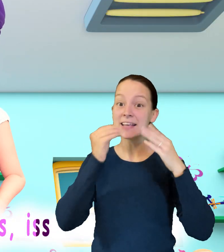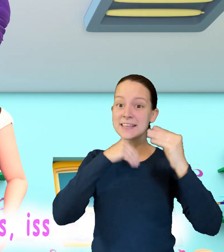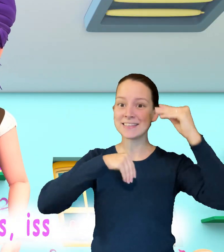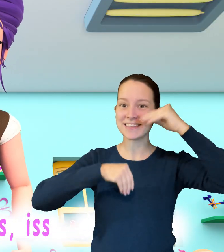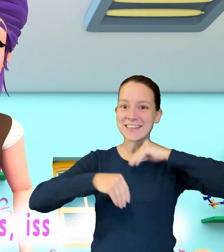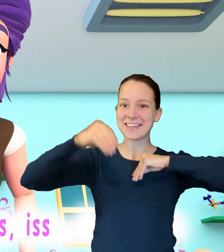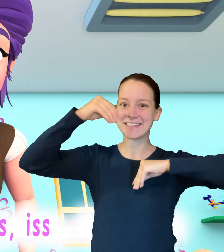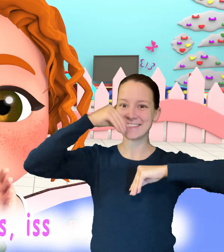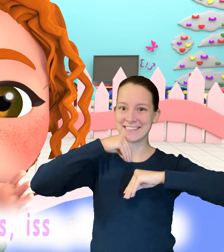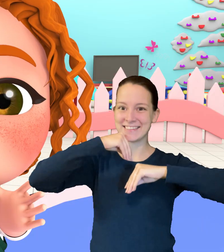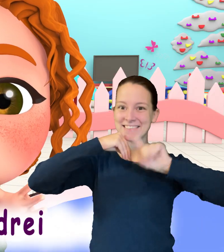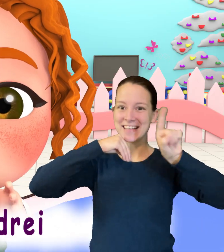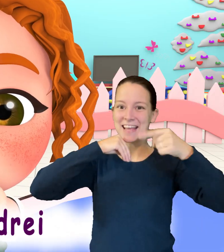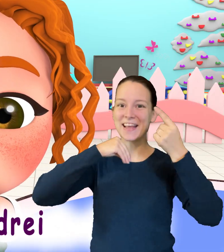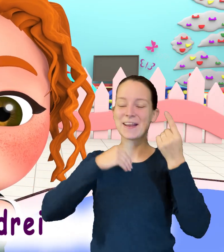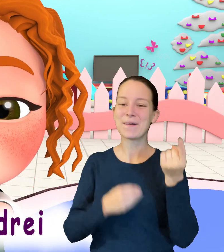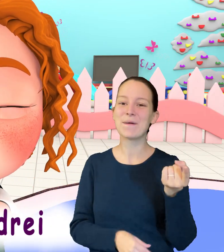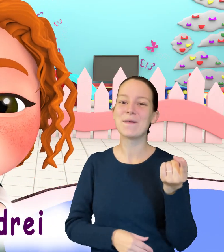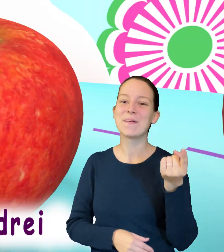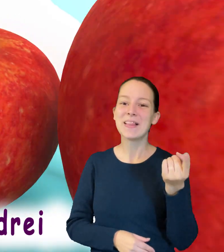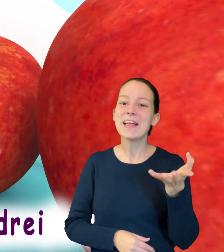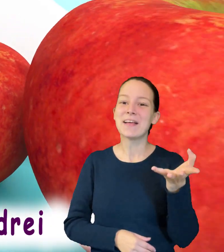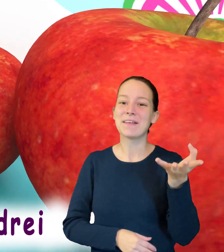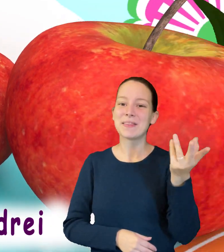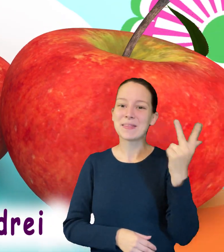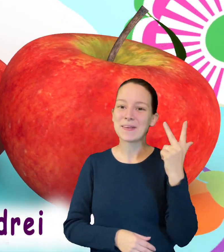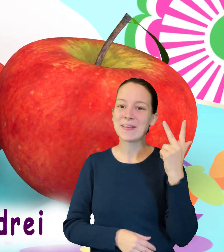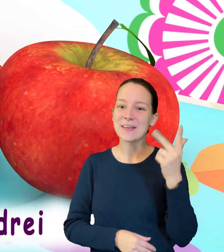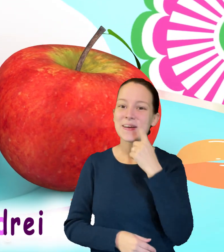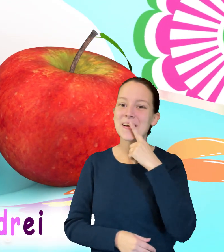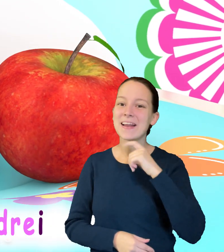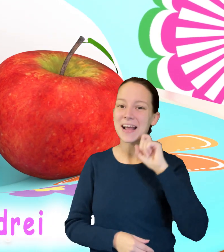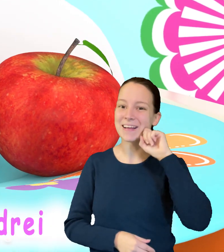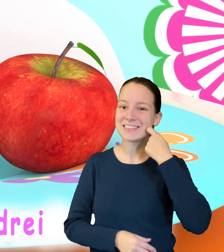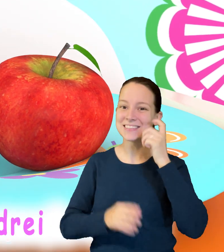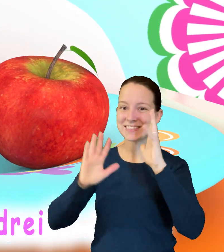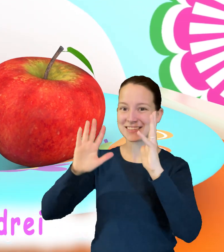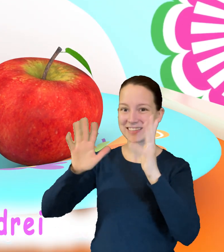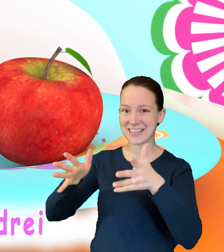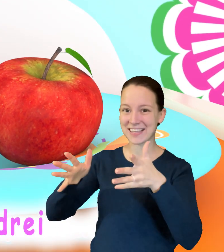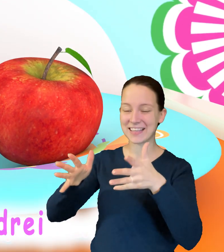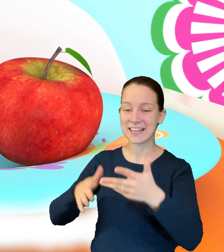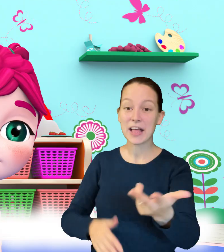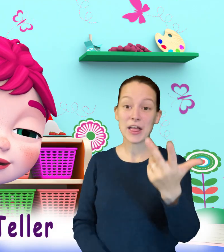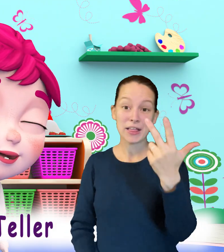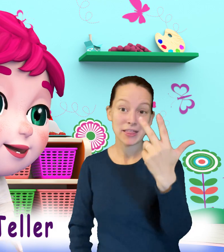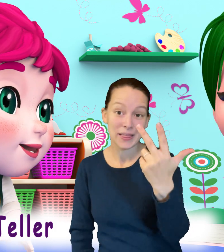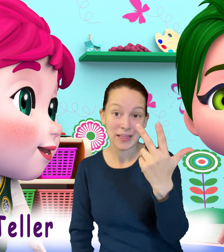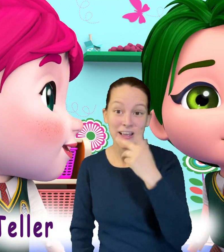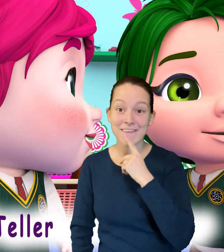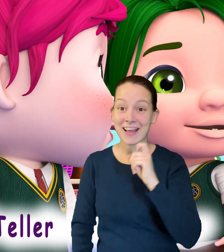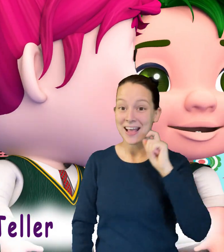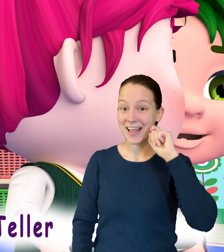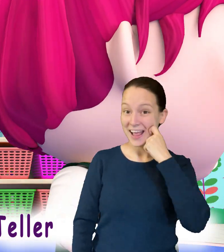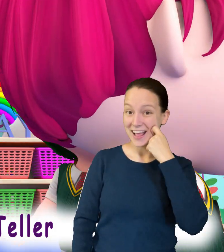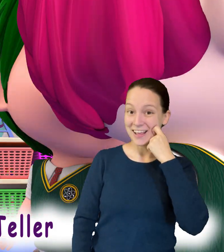der Lehrer rief laut, is, is, is, da waren's nur noch drei.